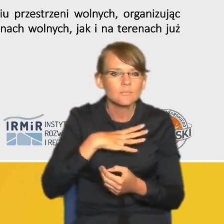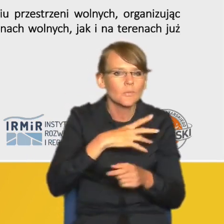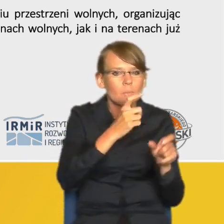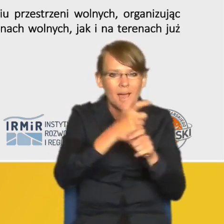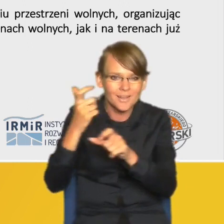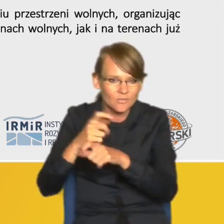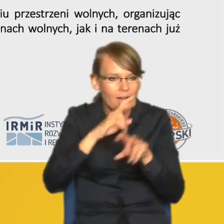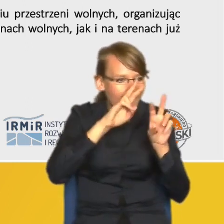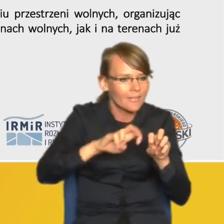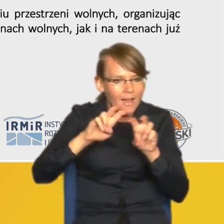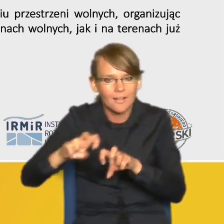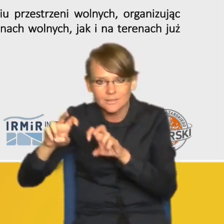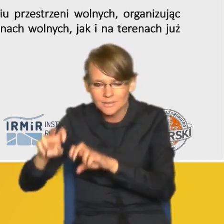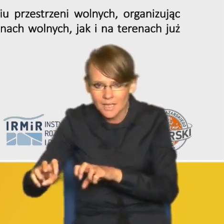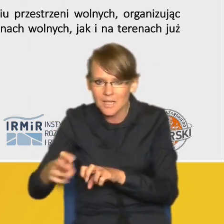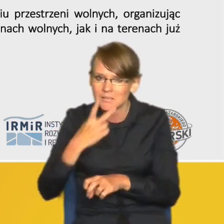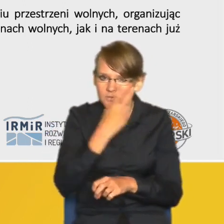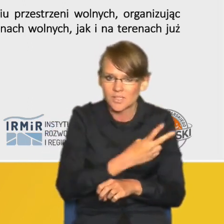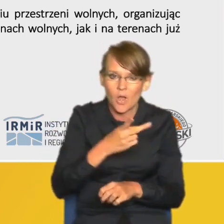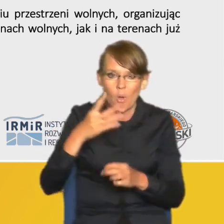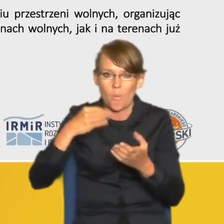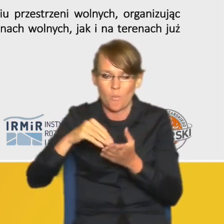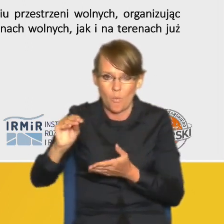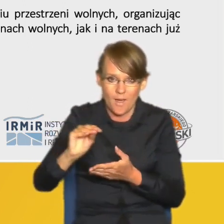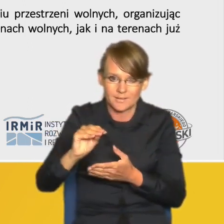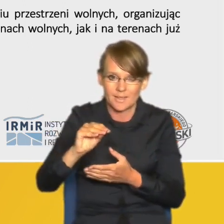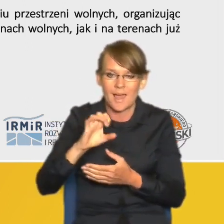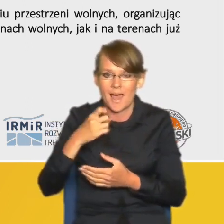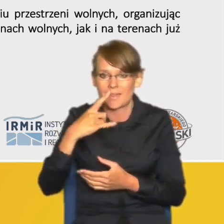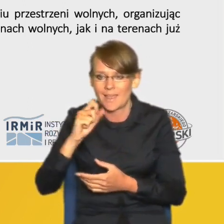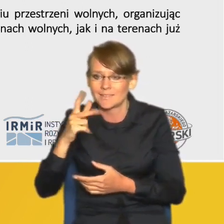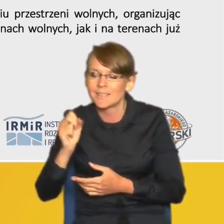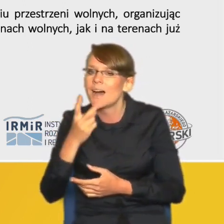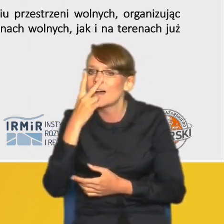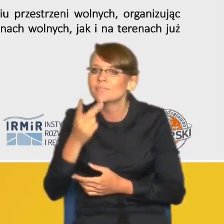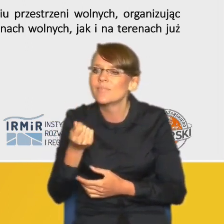wynika że opłata adiacencka naliczona od wartości